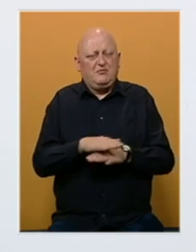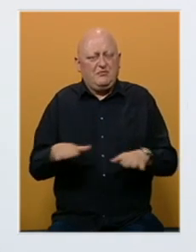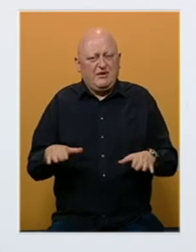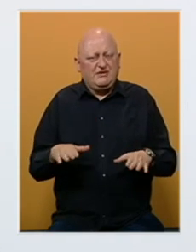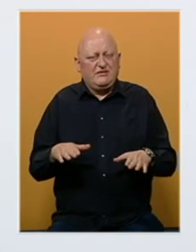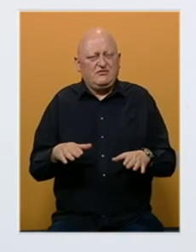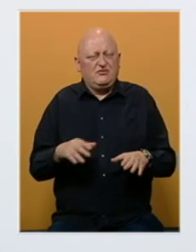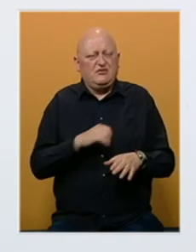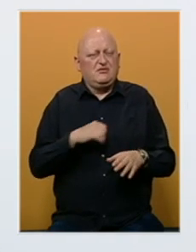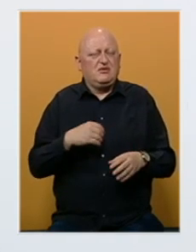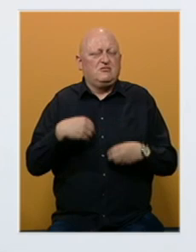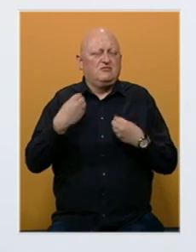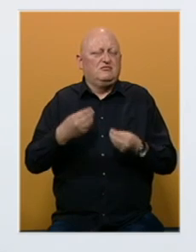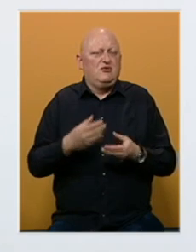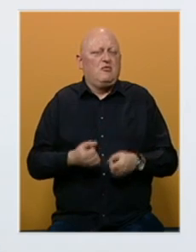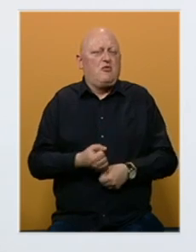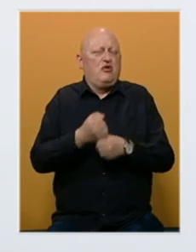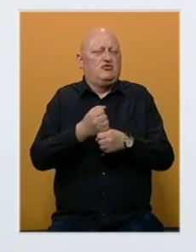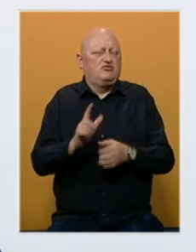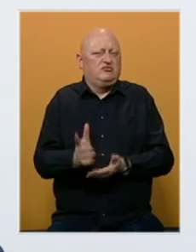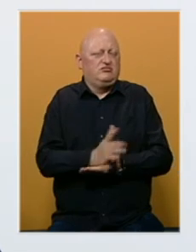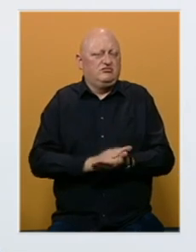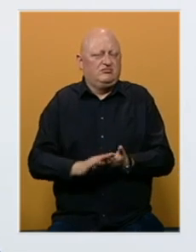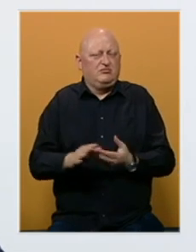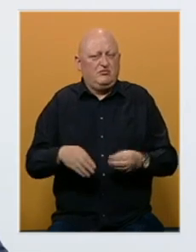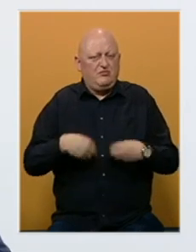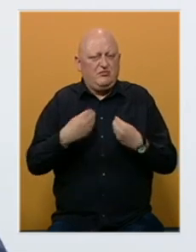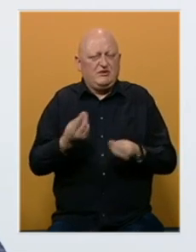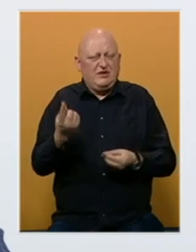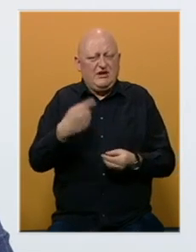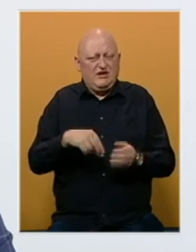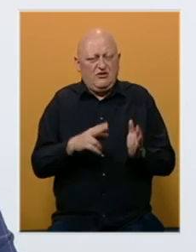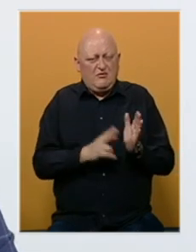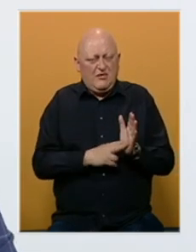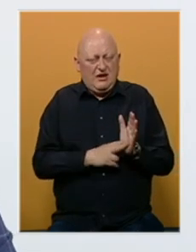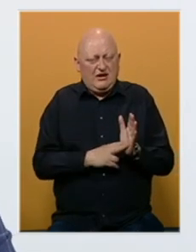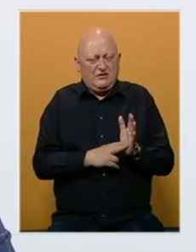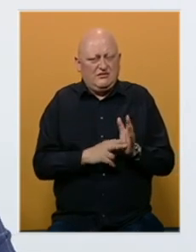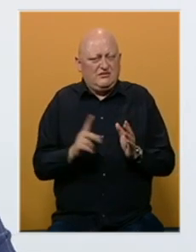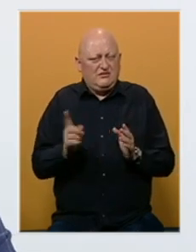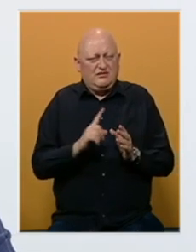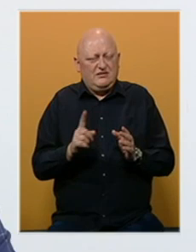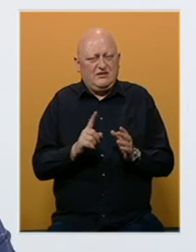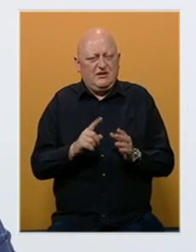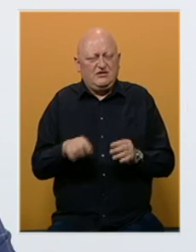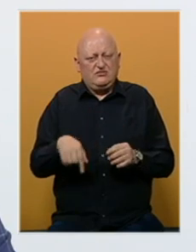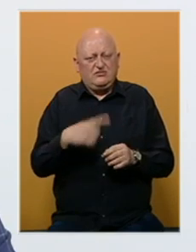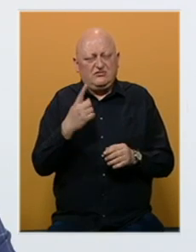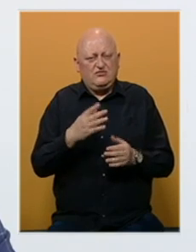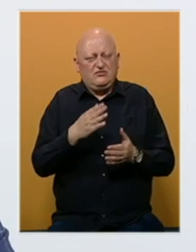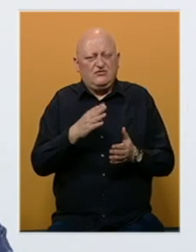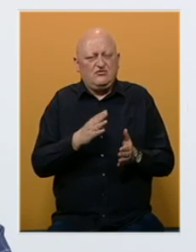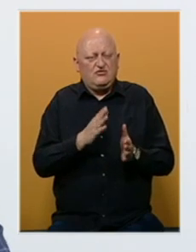deklarativno im davati podršku. Priča u 1000 konvertibilnih maraka neće biti ni u jednom